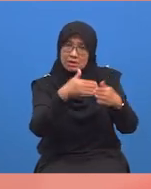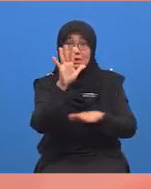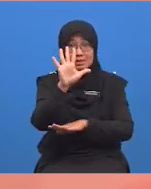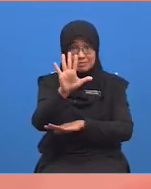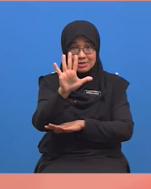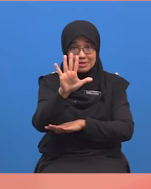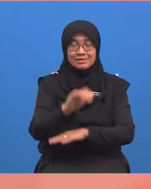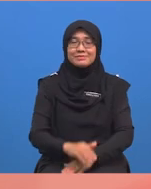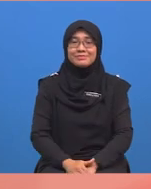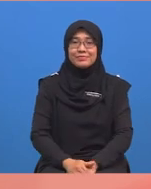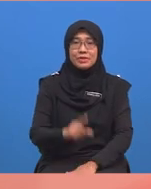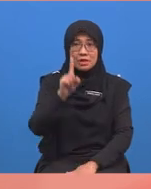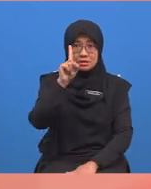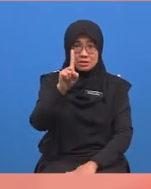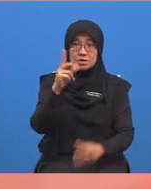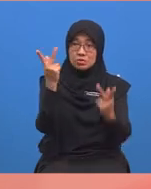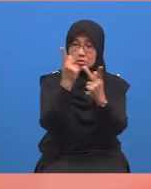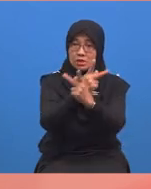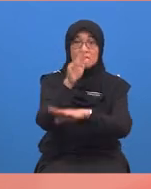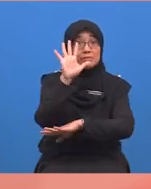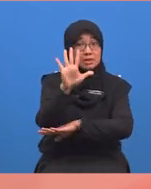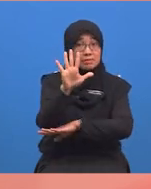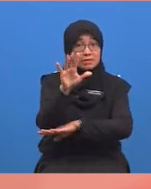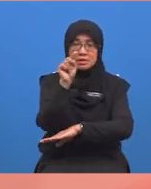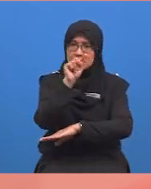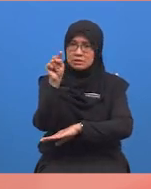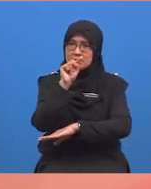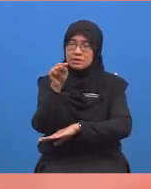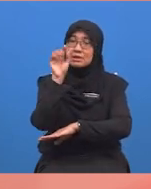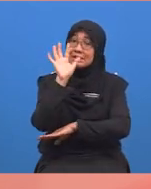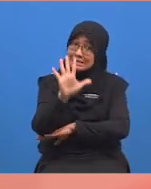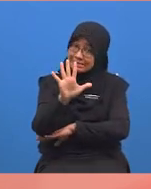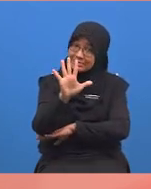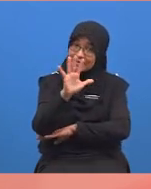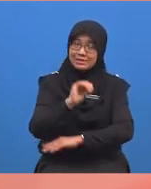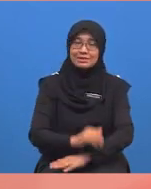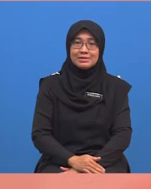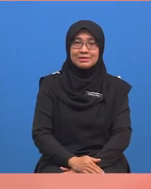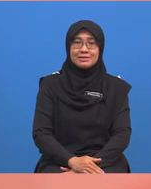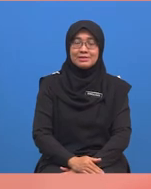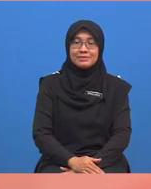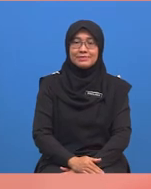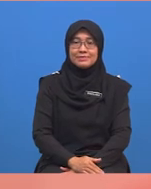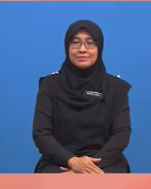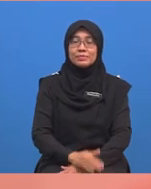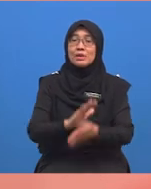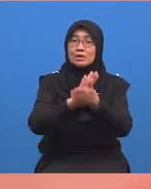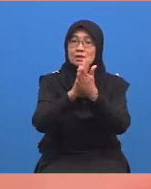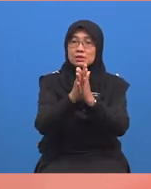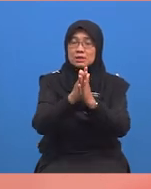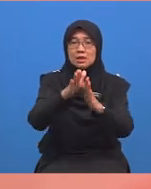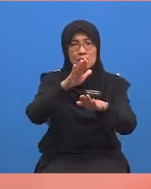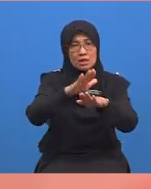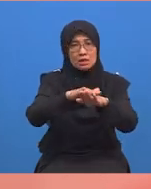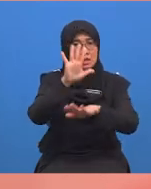Iaitu, satu darab lima sama dengan lima. Jadi, kita